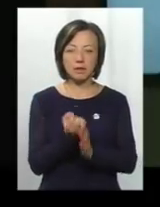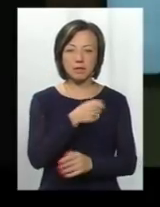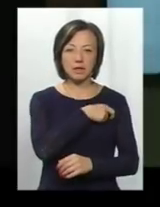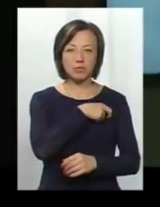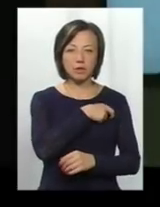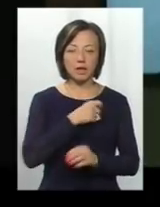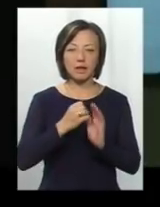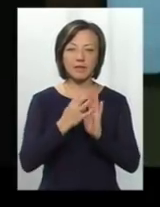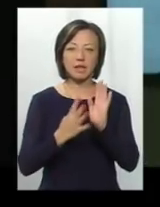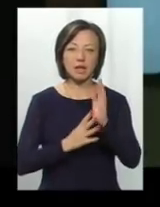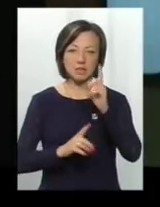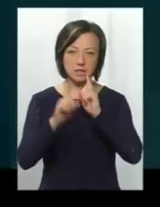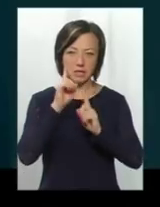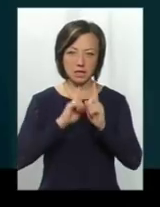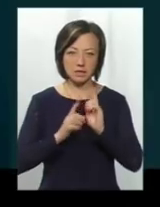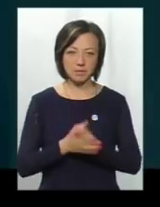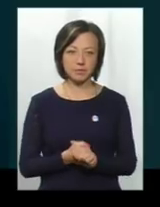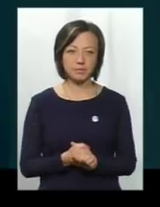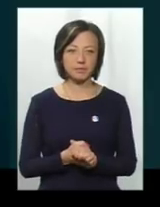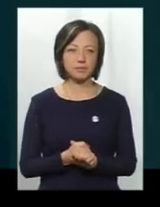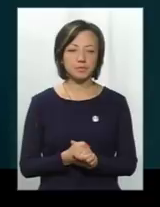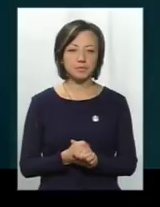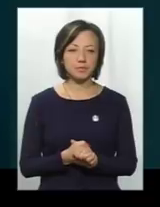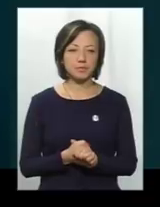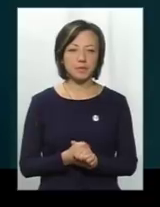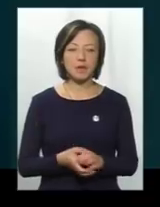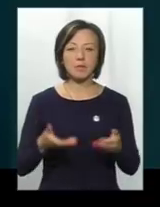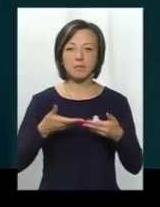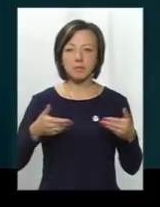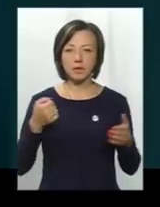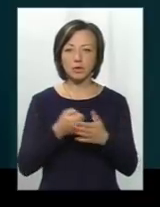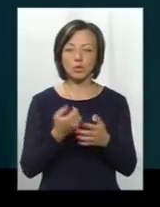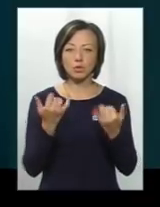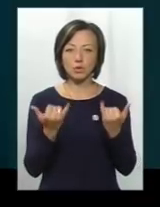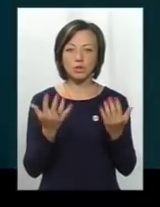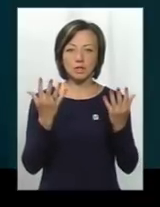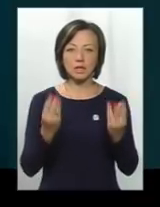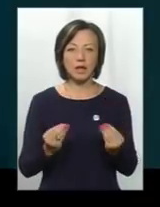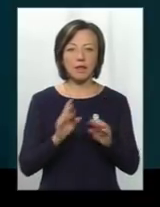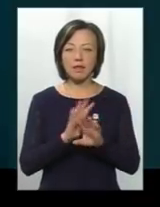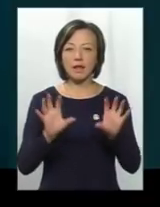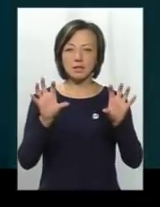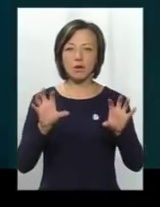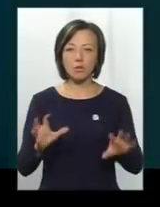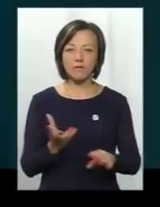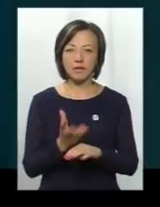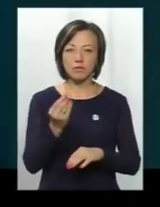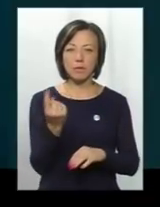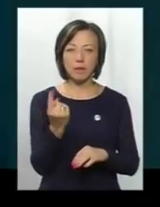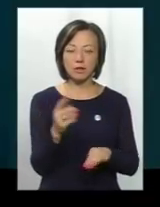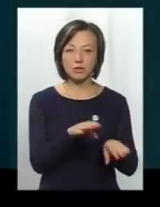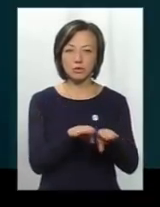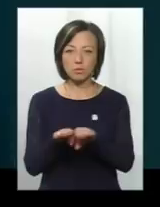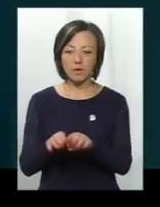депутати на 19-й сесії. Ми до сьогоднішнього дня незаконно фінансували перший ступень. Відповідно до рекоменда,